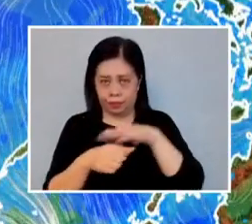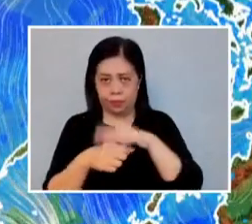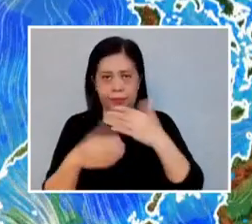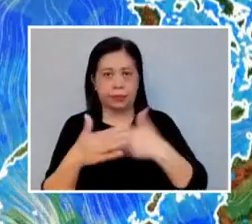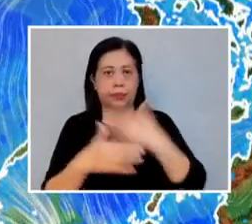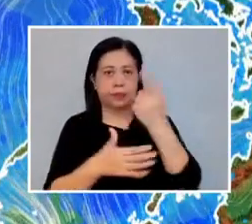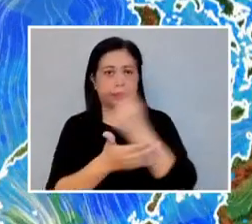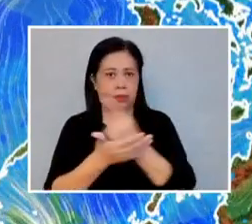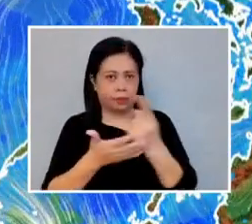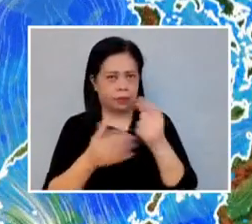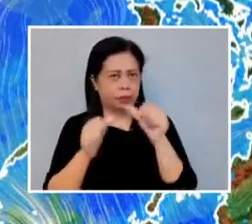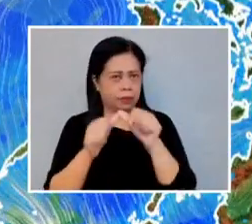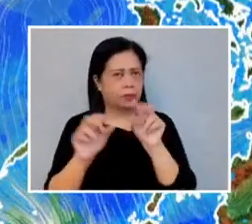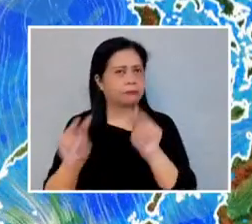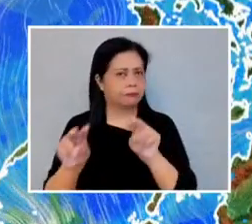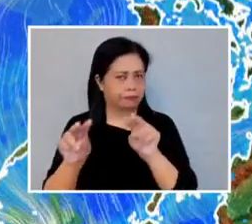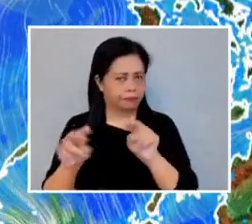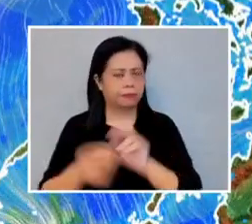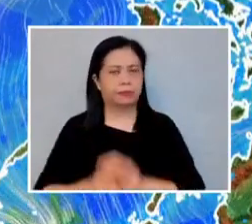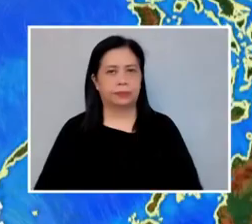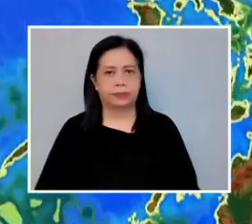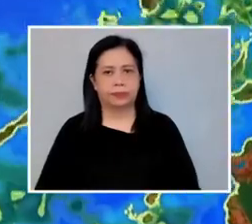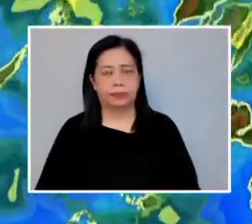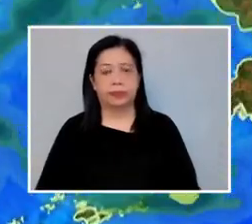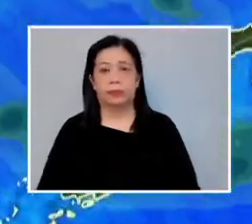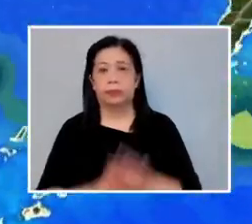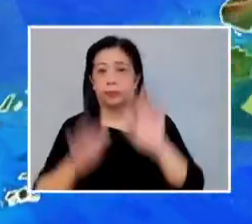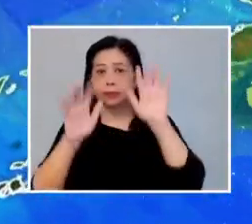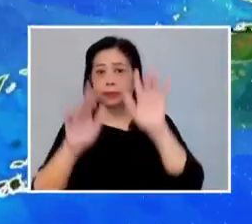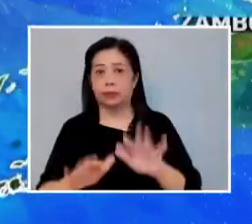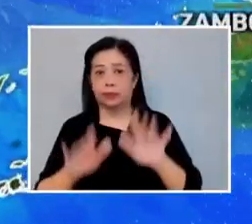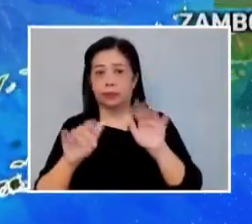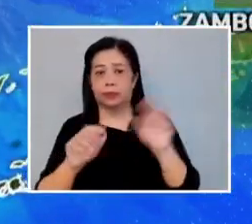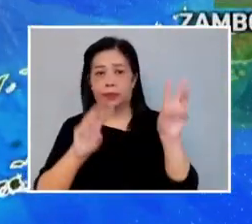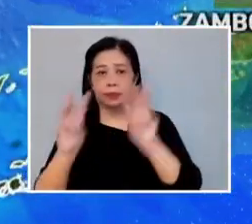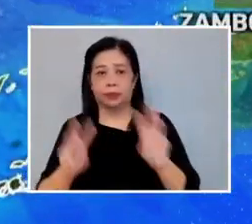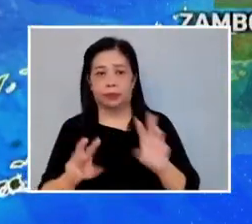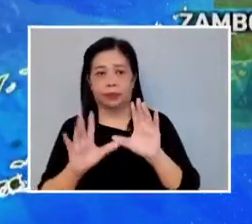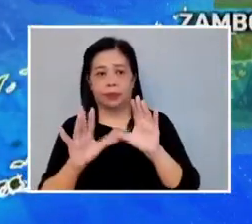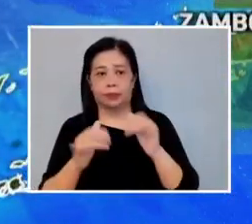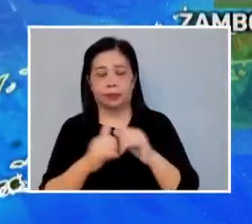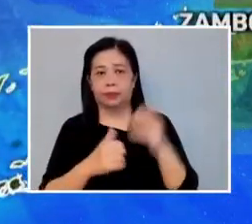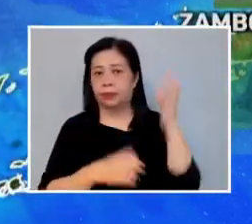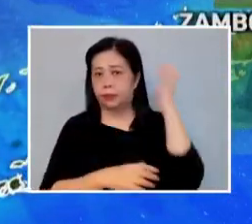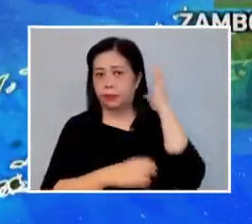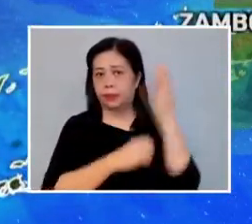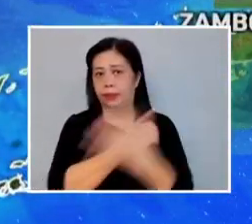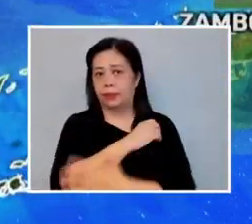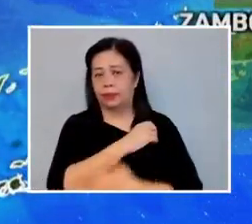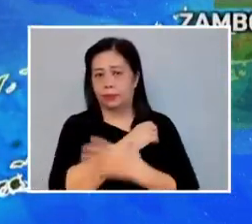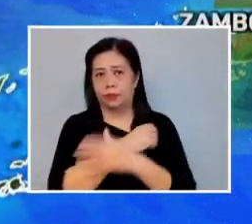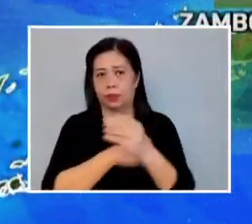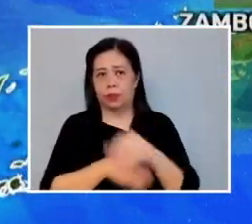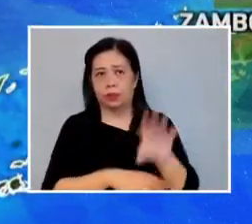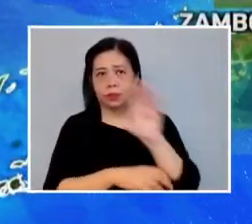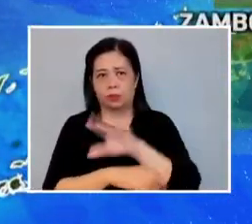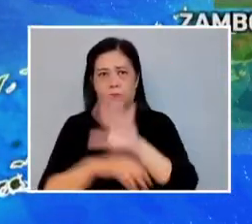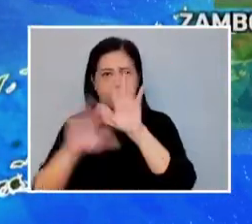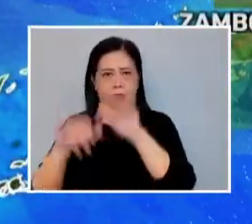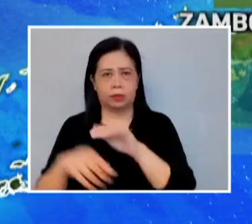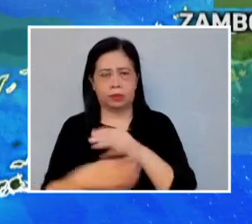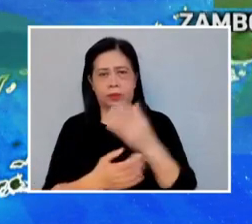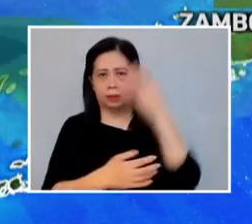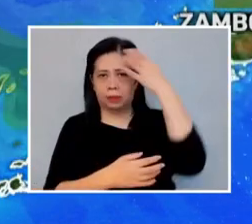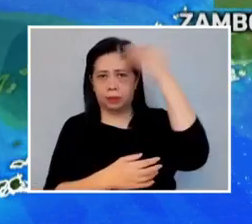week at patuloy natin itong babantayan. Sa rainfall forecast ng The Weather Company sa Mindanao po, maulan sa umaga sa may Basilan at